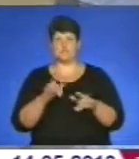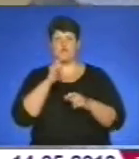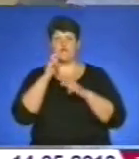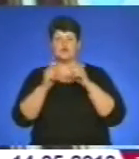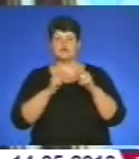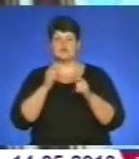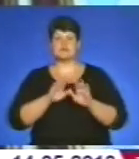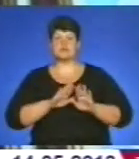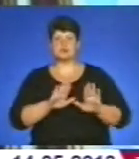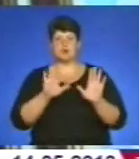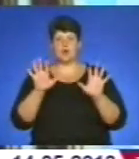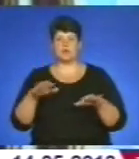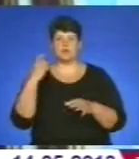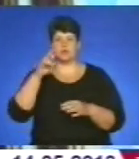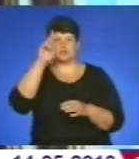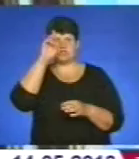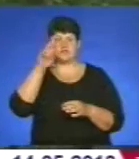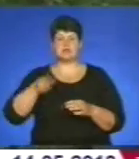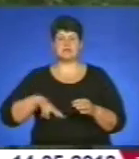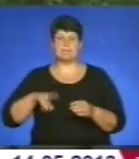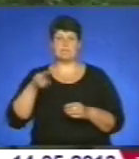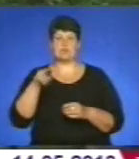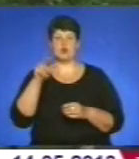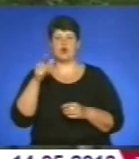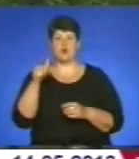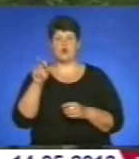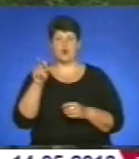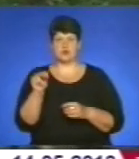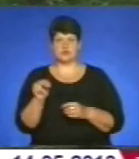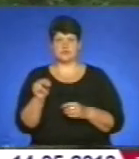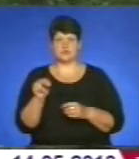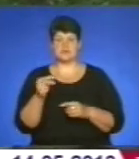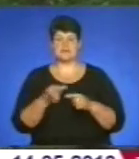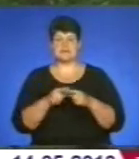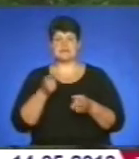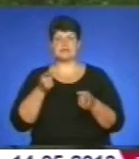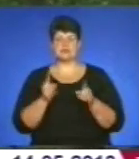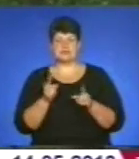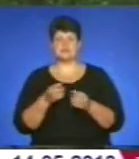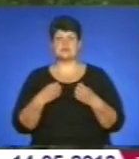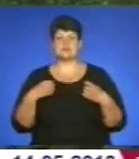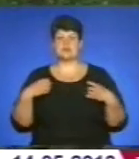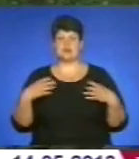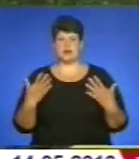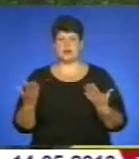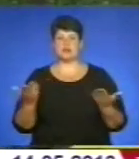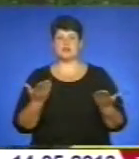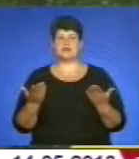заступник голови облдержадміністрації Петро Гоч. Це надзвичайно, насправді, чуттєве свято, це свято, яке